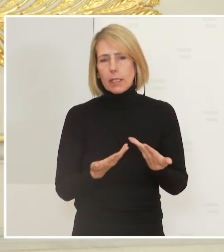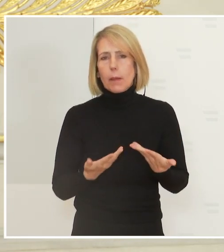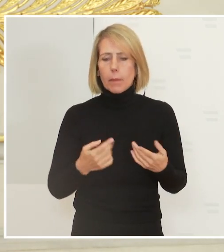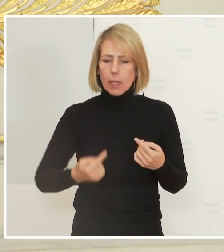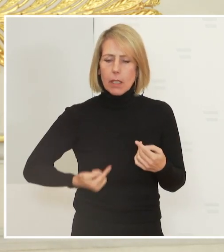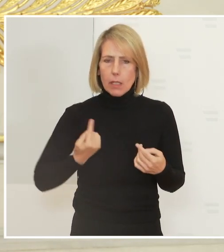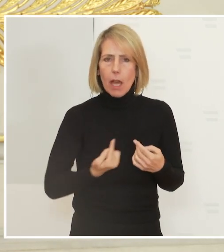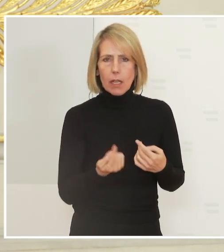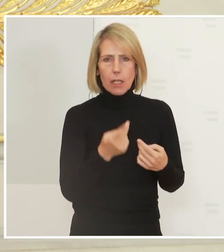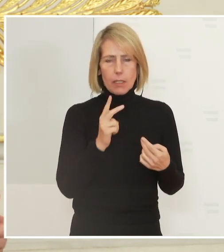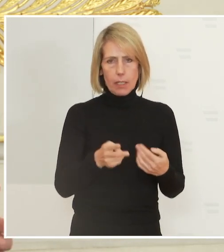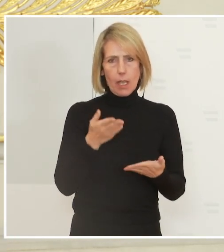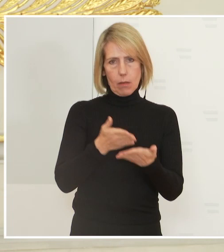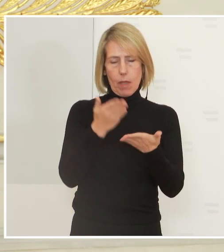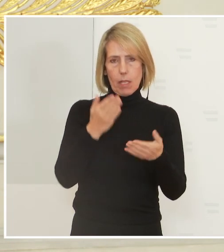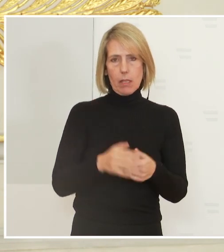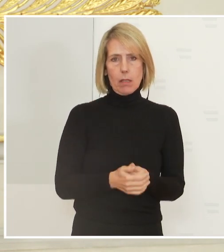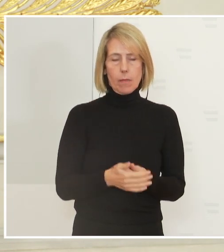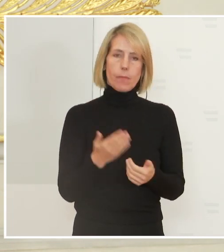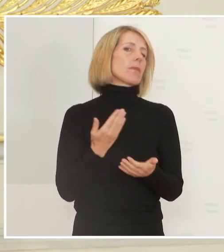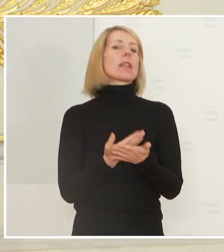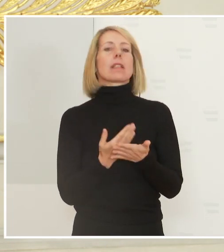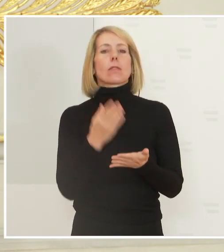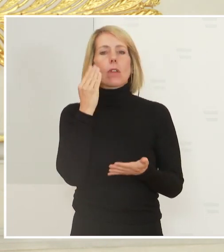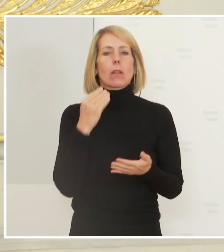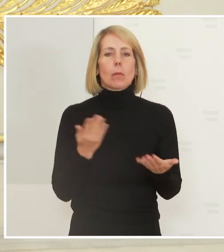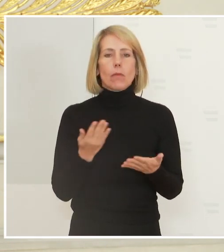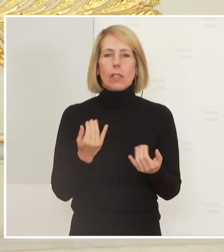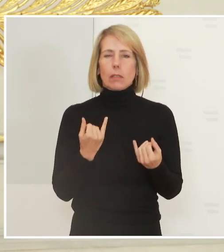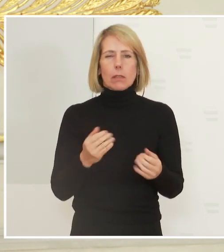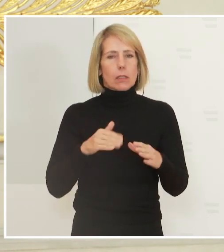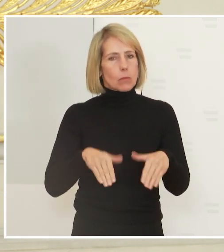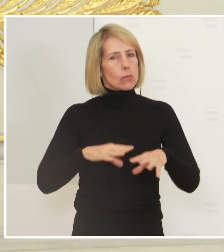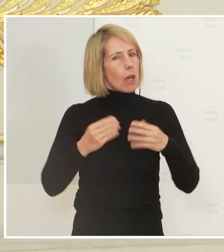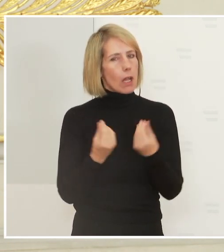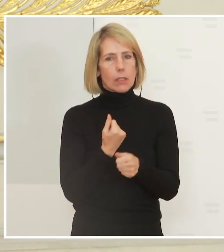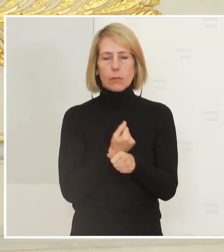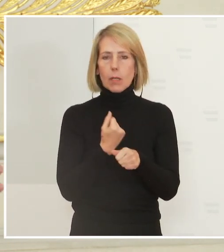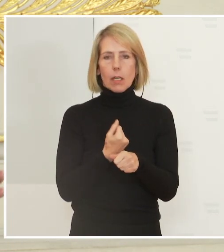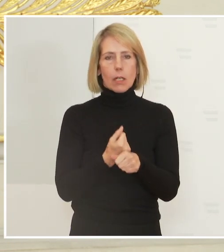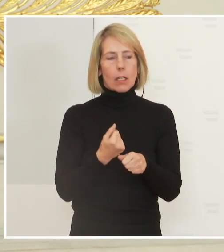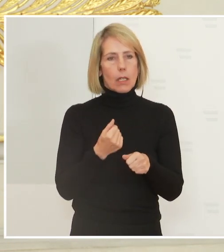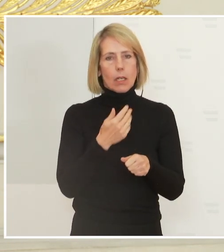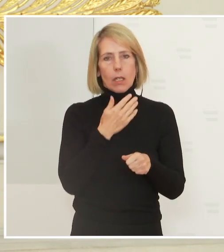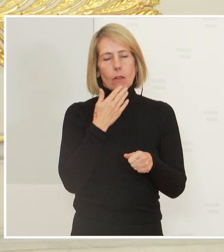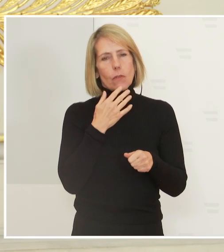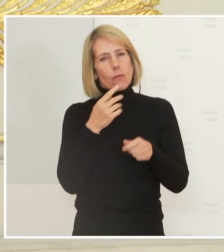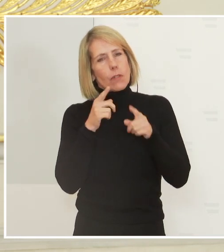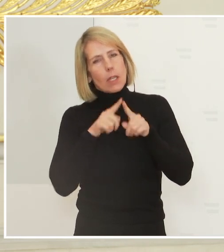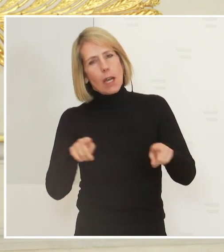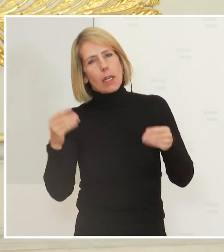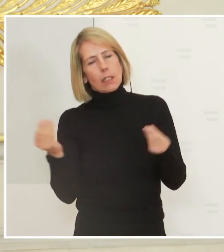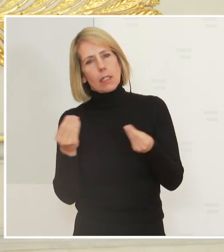begegnen. Daher glaube ich, wir müssen alles tun, um jetzt auch neben vielen anderen Tätigkeiten, die wir